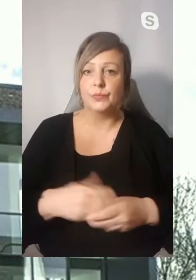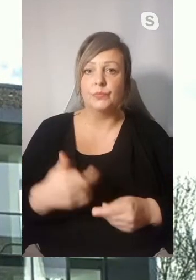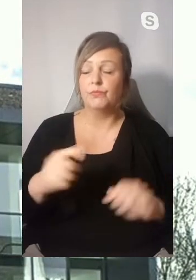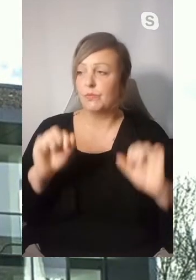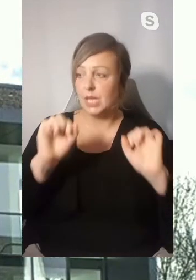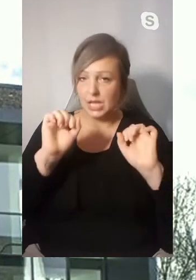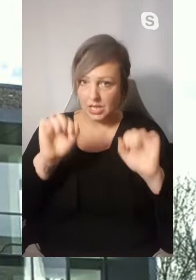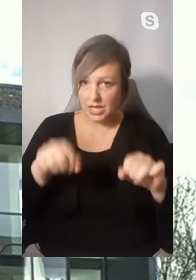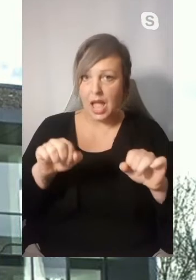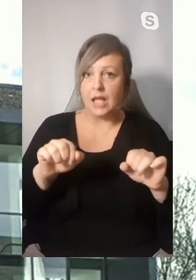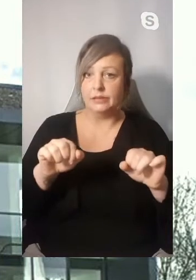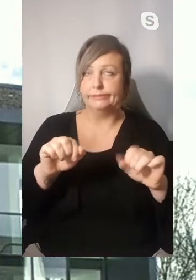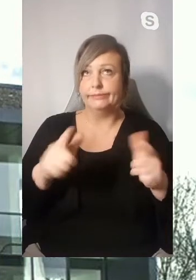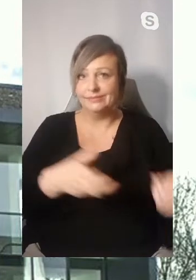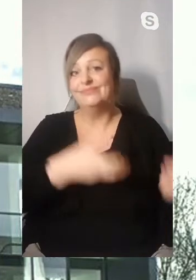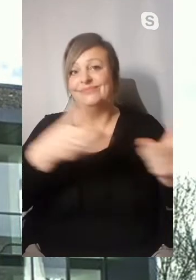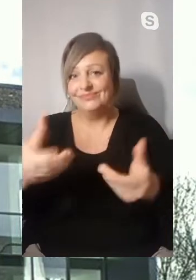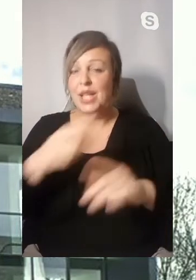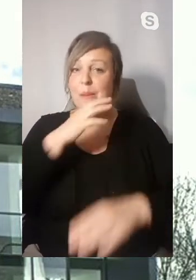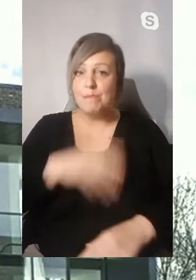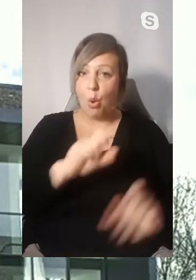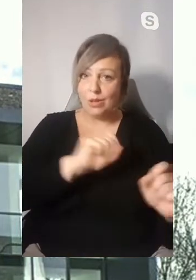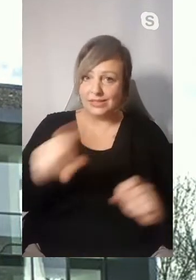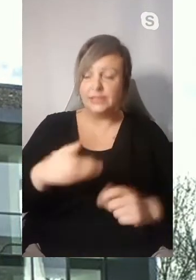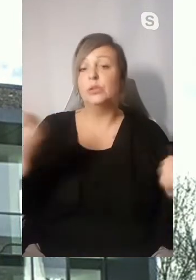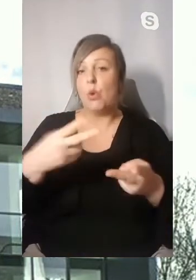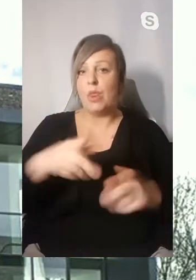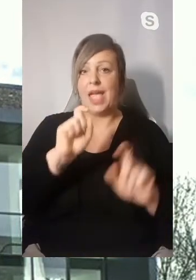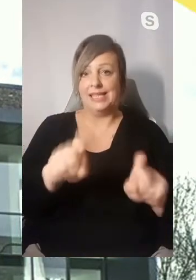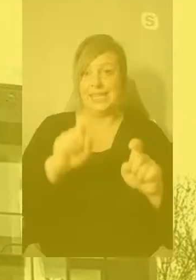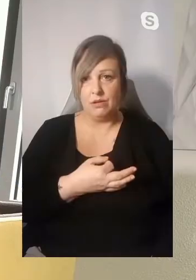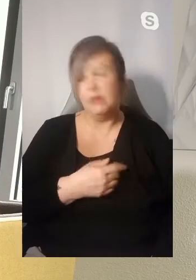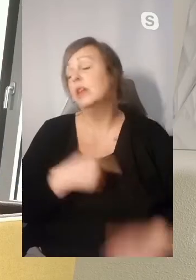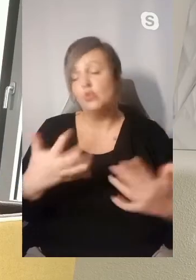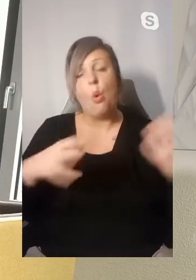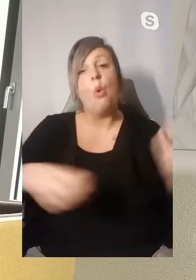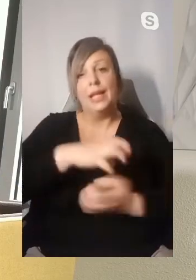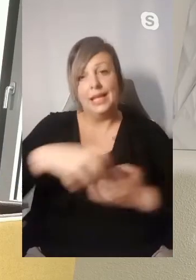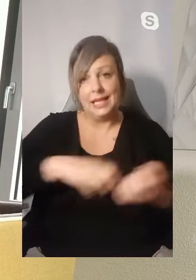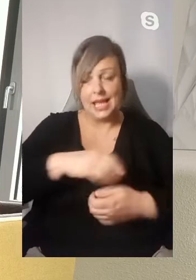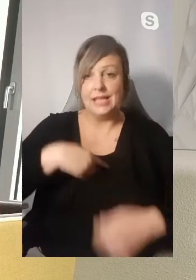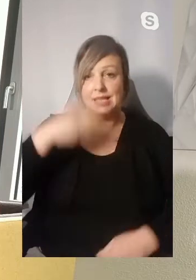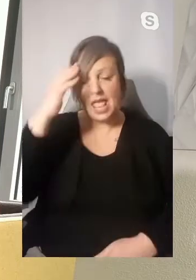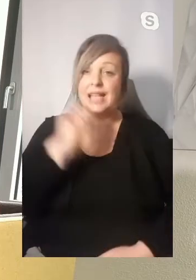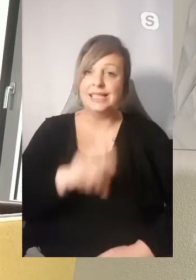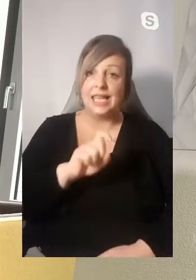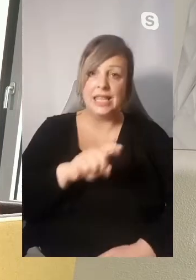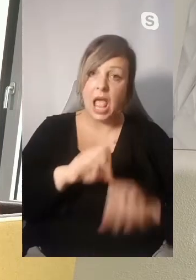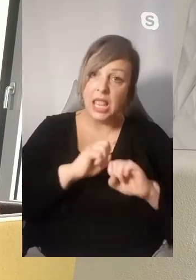sind also auch auf digitalem und auf postalischem Weg einzureichen. Auch das haben wir ja in der Krise gelernt,